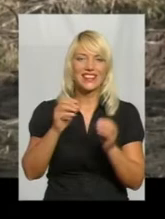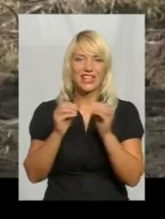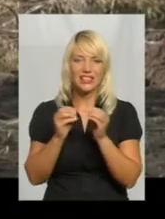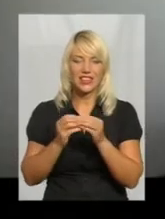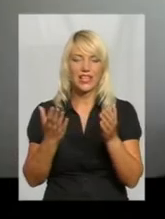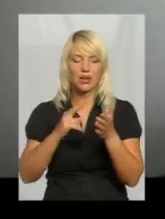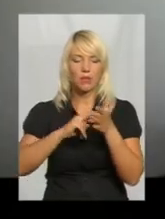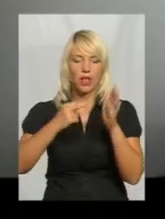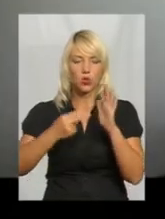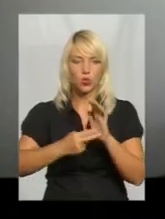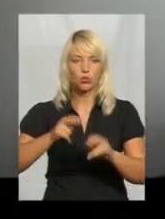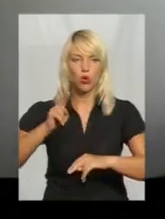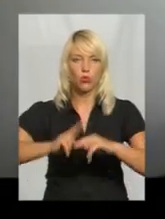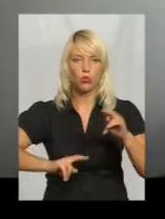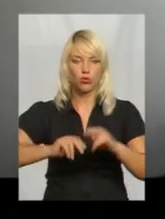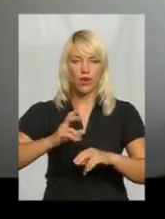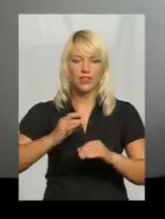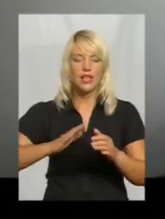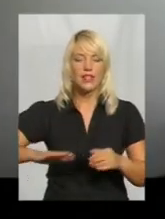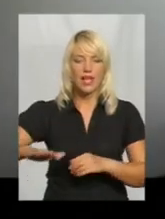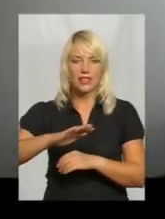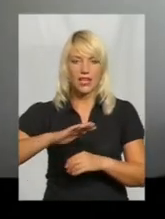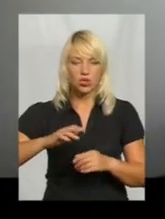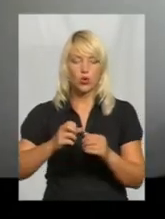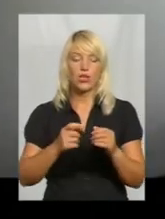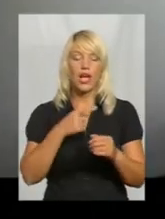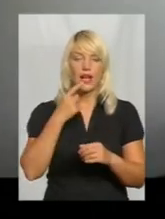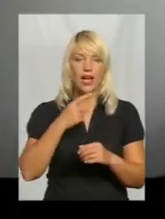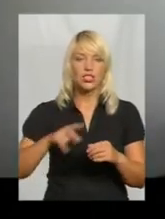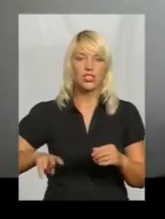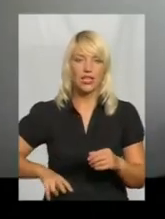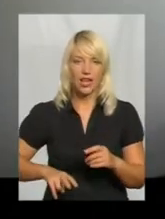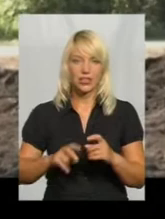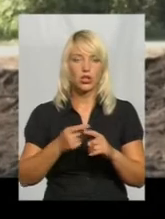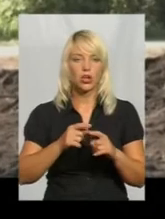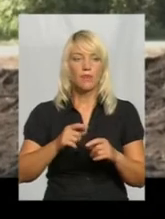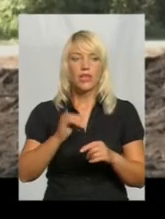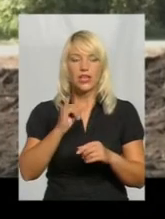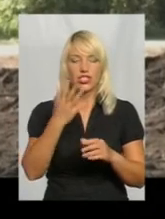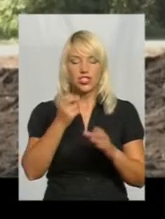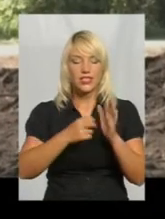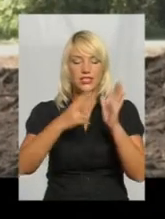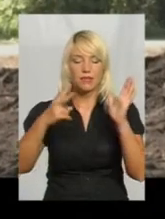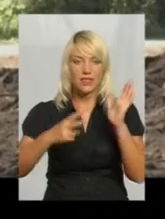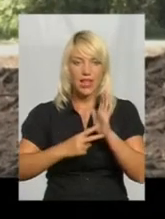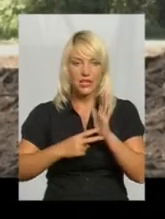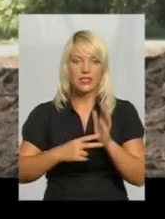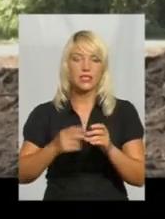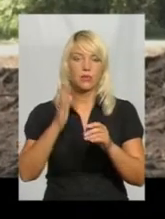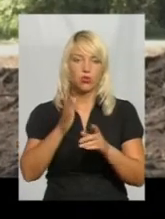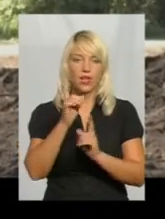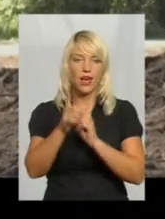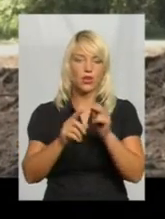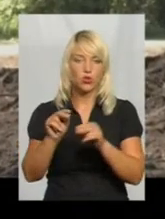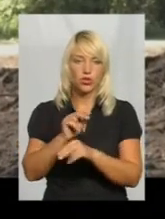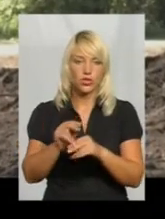обласного департаменту охорони здоров'я Яків Цуглевич. Ще 17 реконструюють. На це з держбюджету виділили 213 мільйонів гривень.